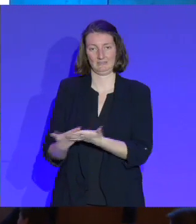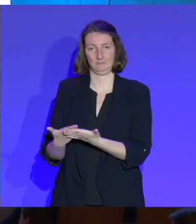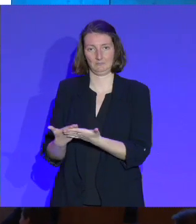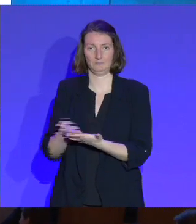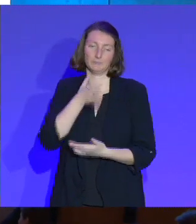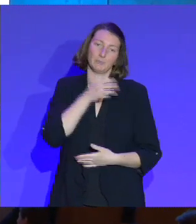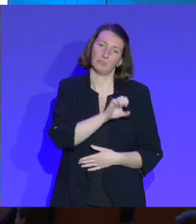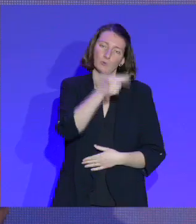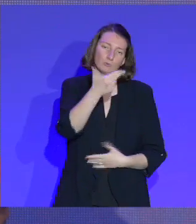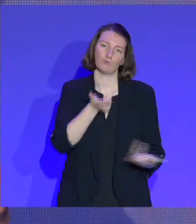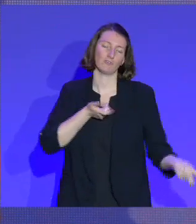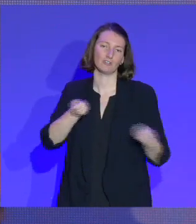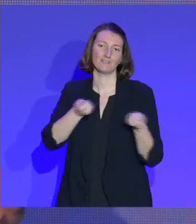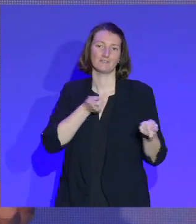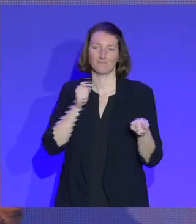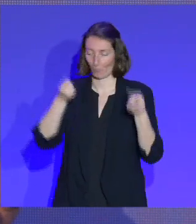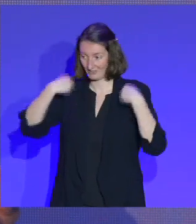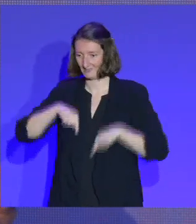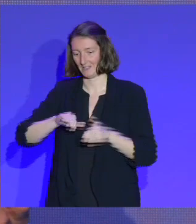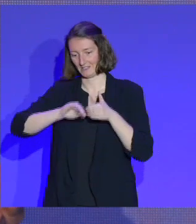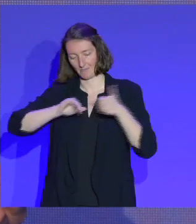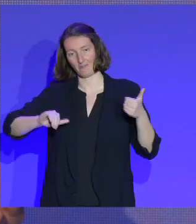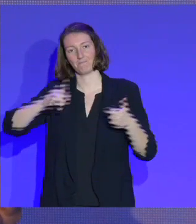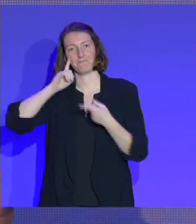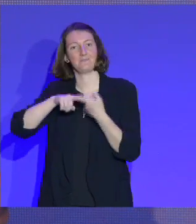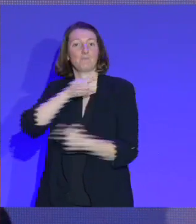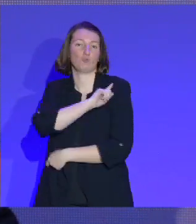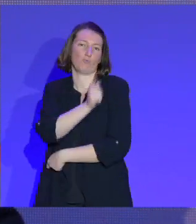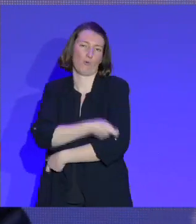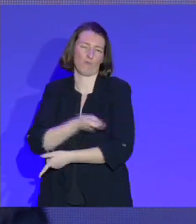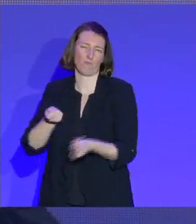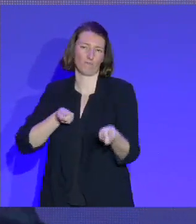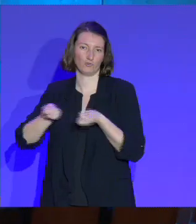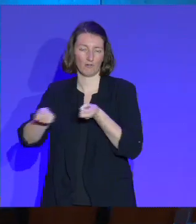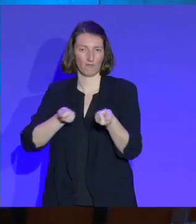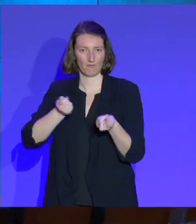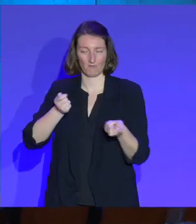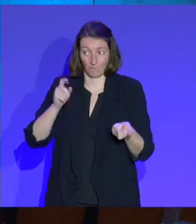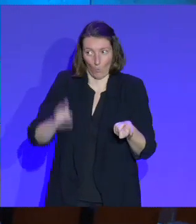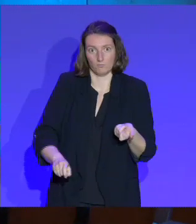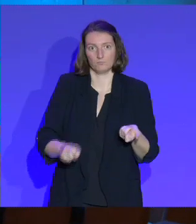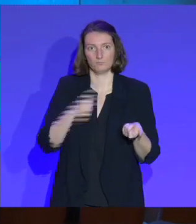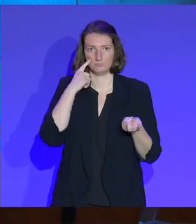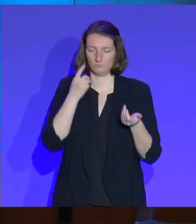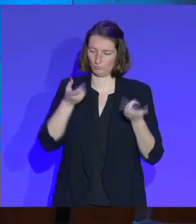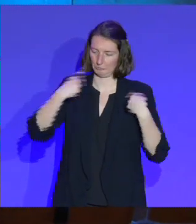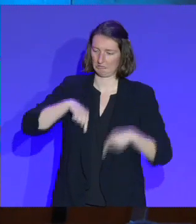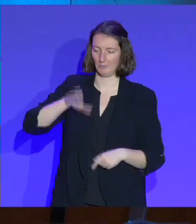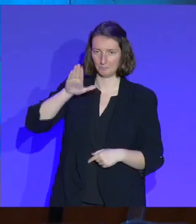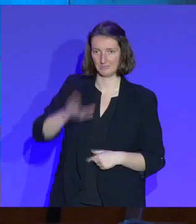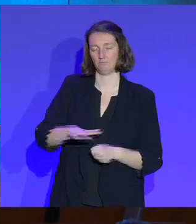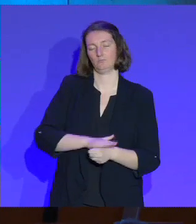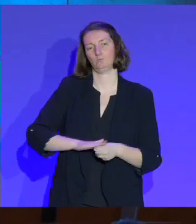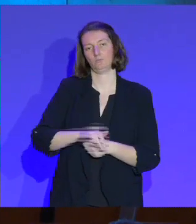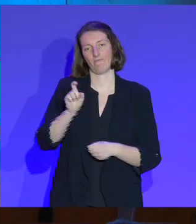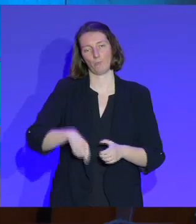l'éducation nationale. Il faut que le sport ait son ministère de plein